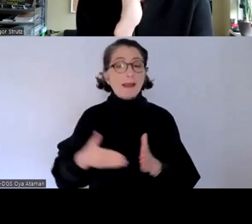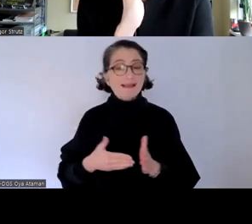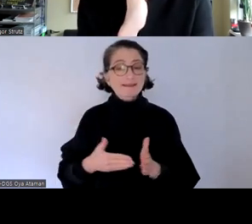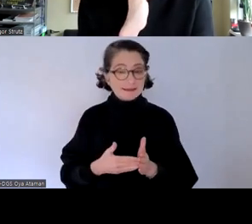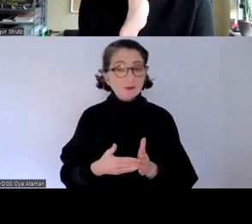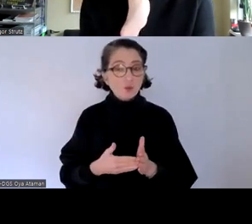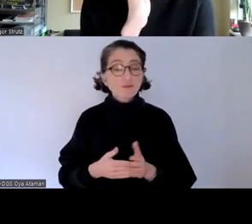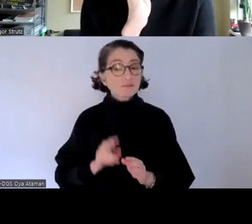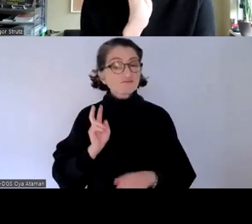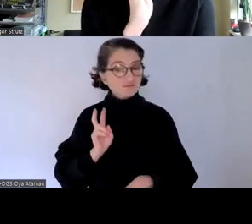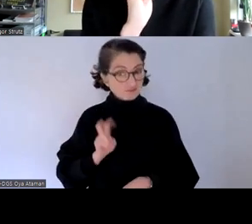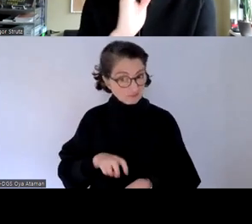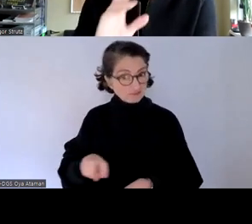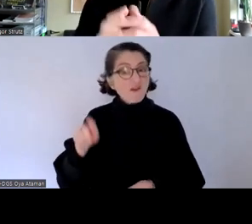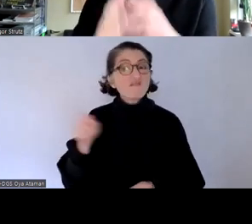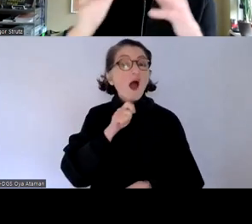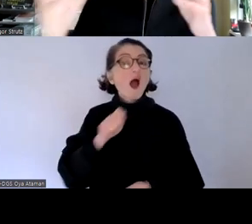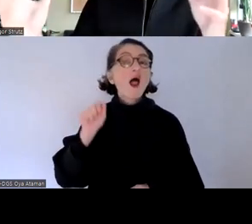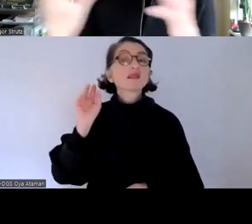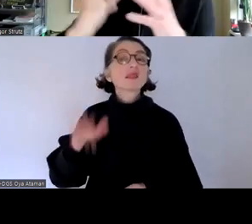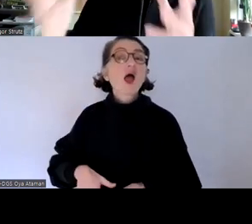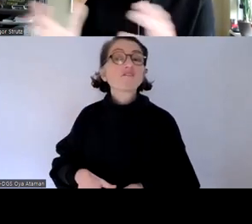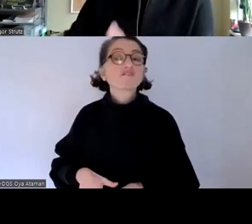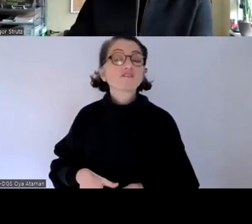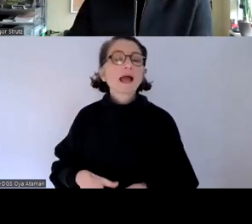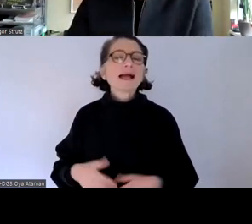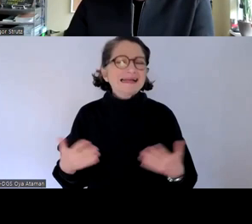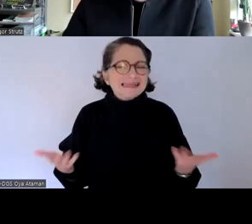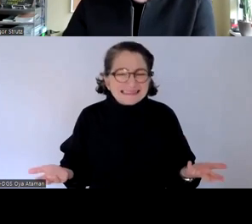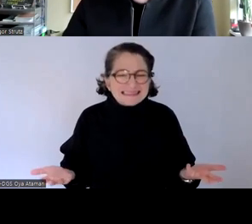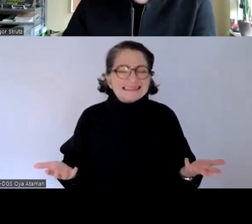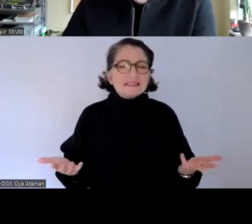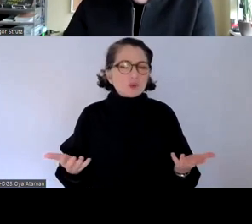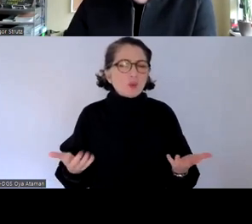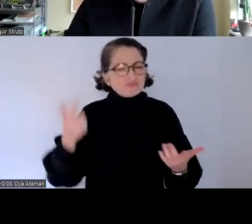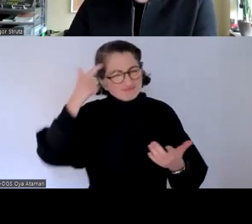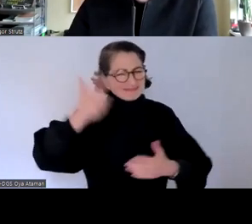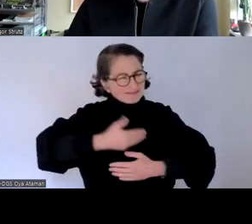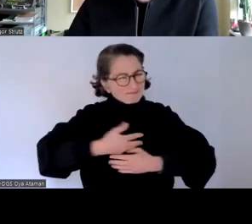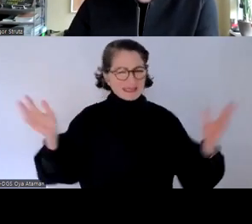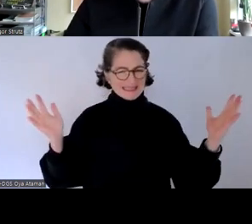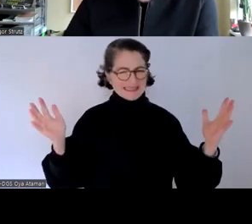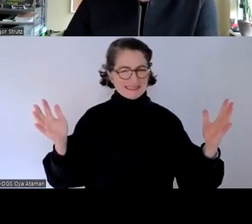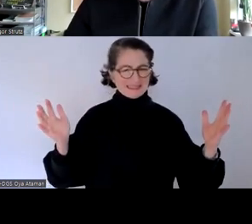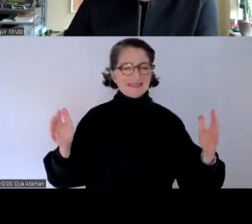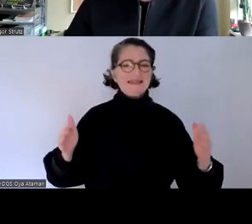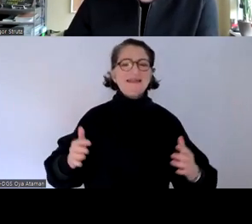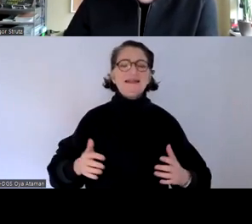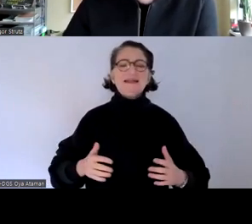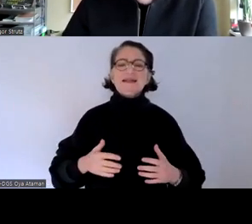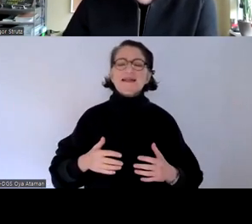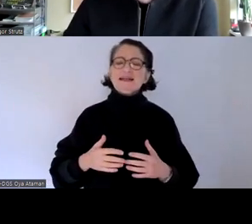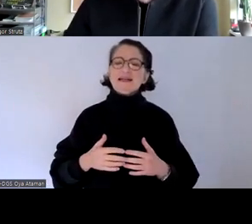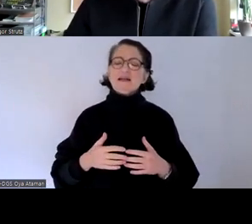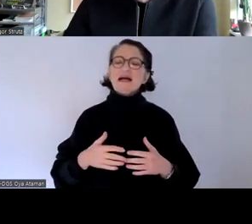an wahlen teilnehmen dürfen also tatsächlich in einem ganz breiten maße eine eine sozusagen eine